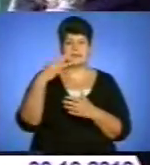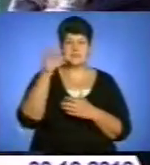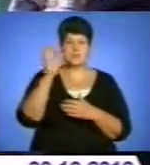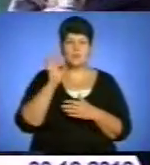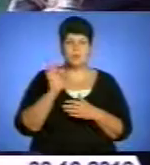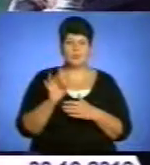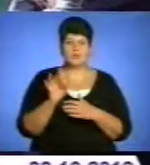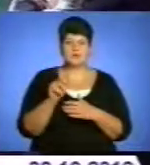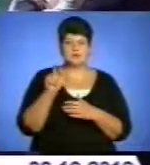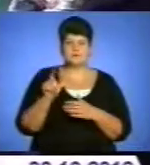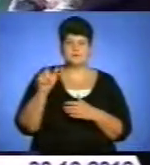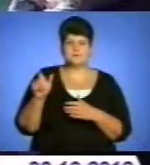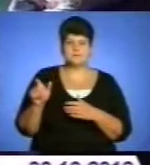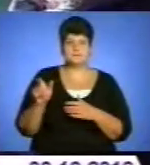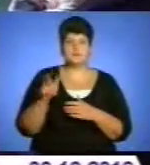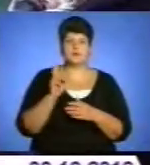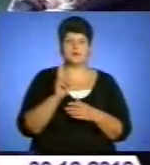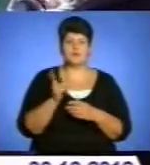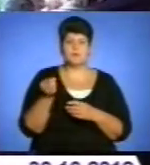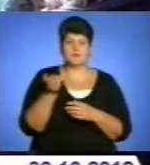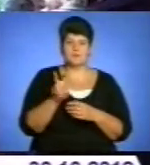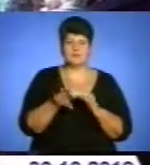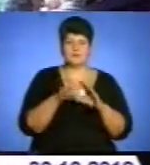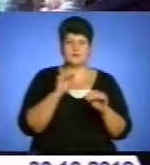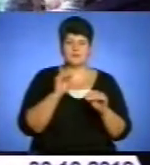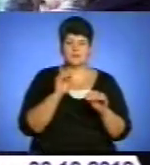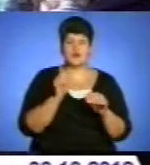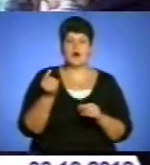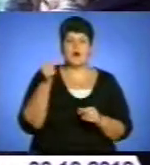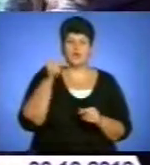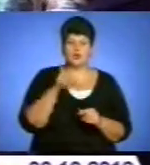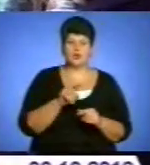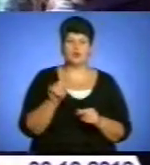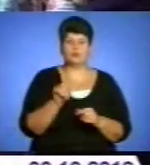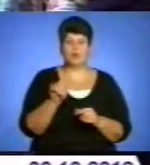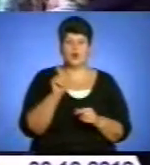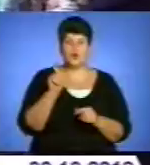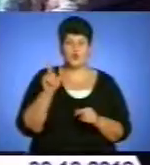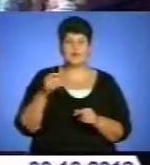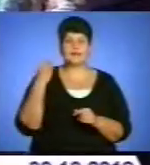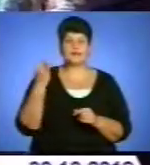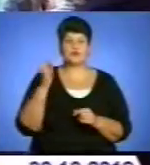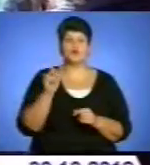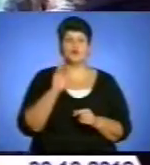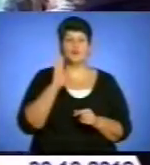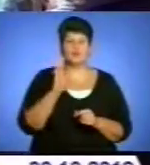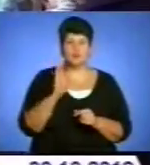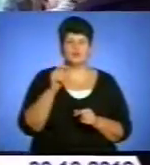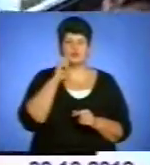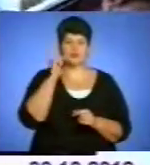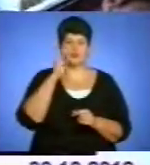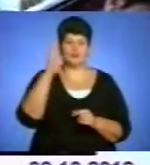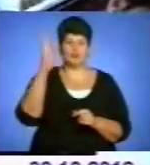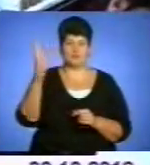громадян, які приходять. Або тому, що люди інтересують, що буде з Україною в будущее.